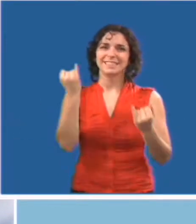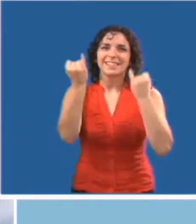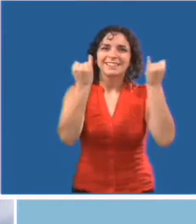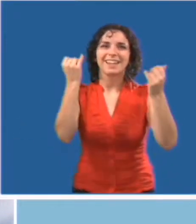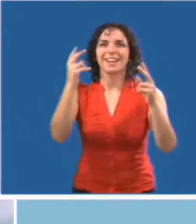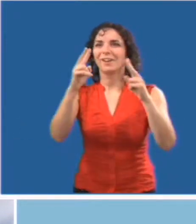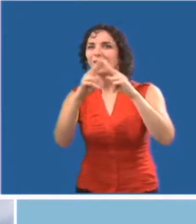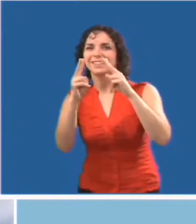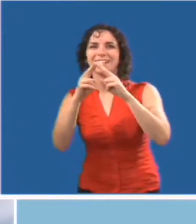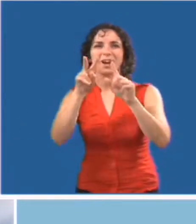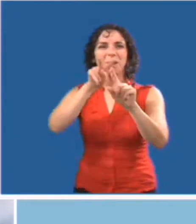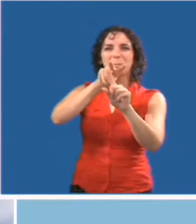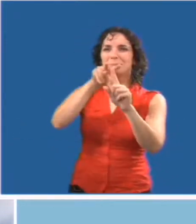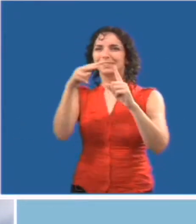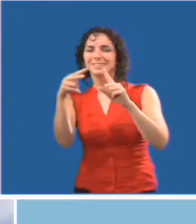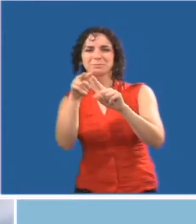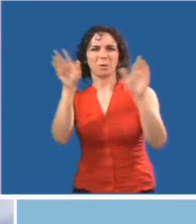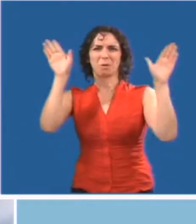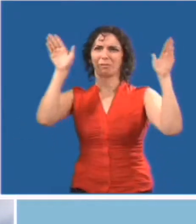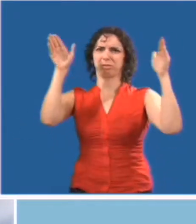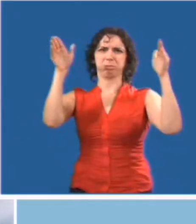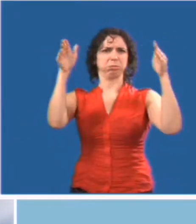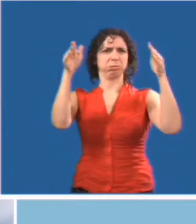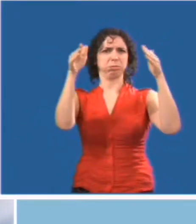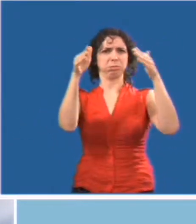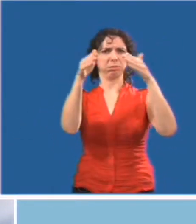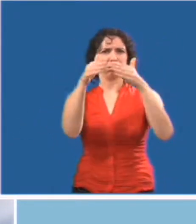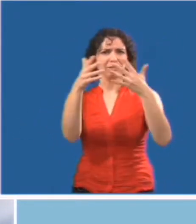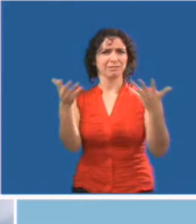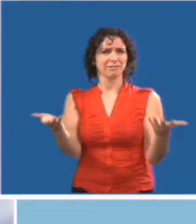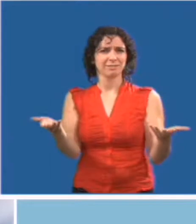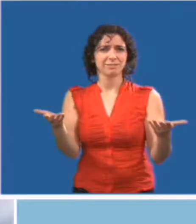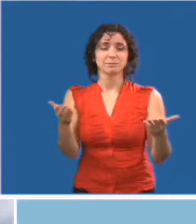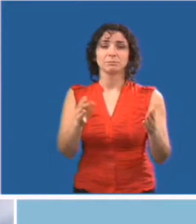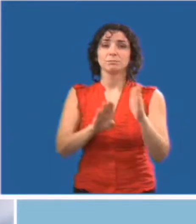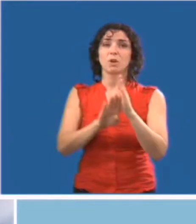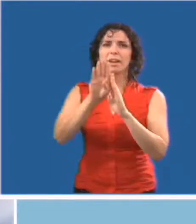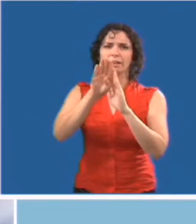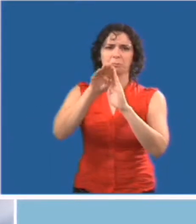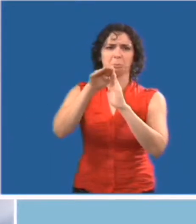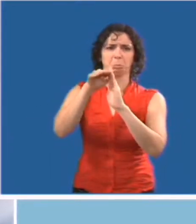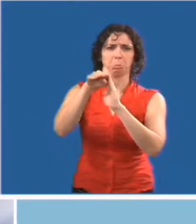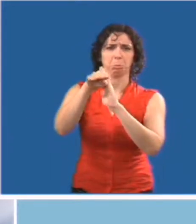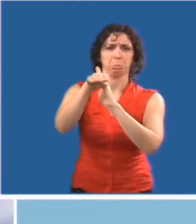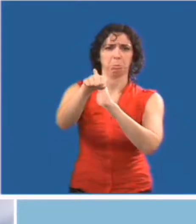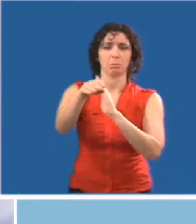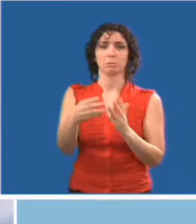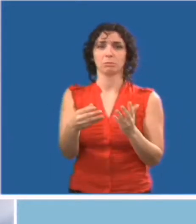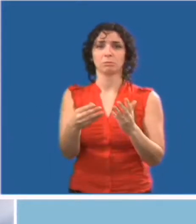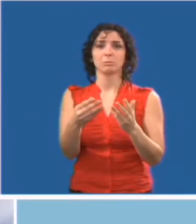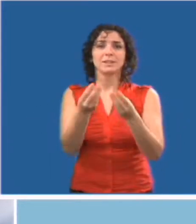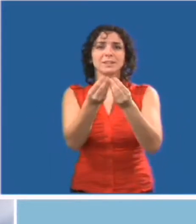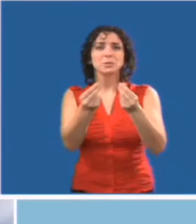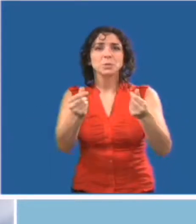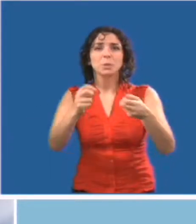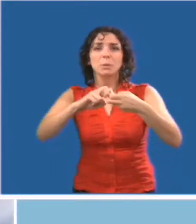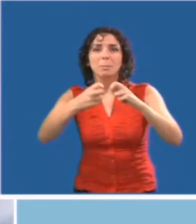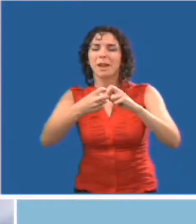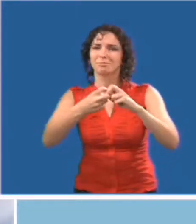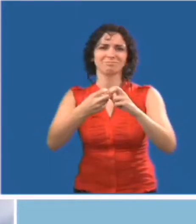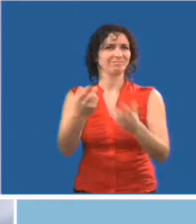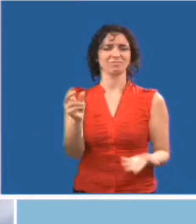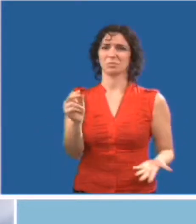de toutes les idées, de toutes les connaissances, de toutes les perspectives qui pourraient l'aider à